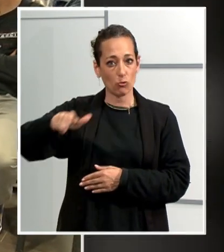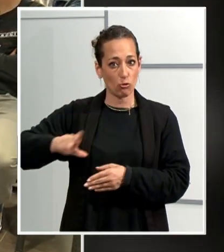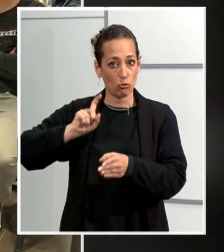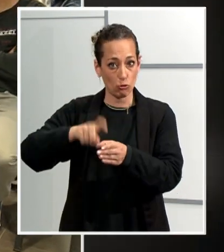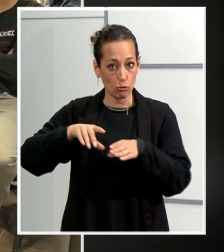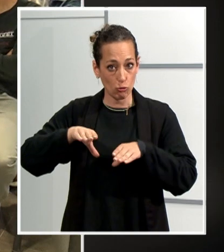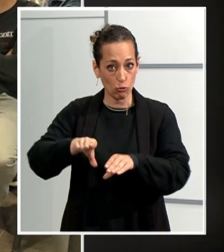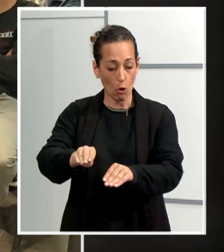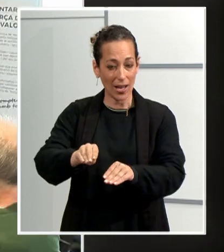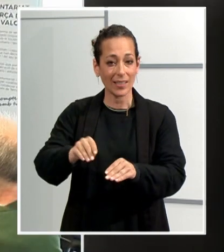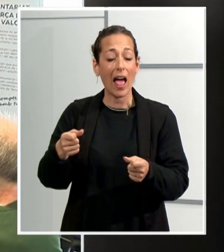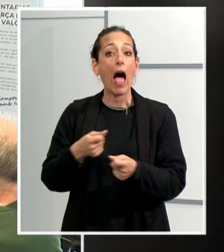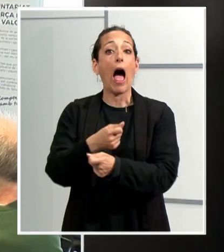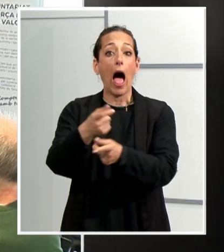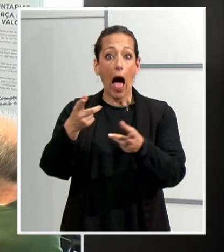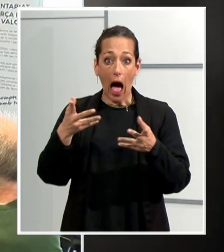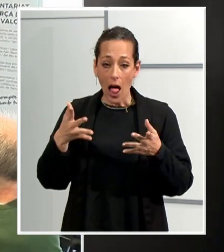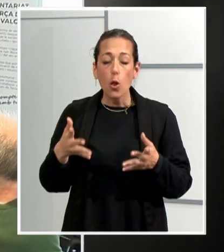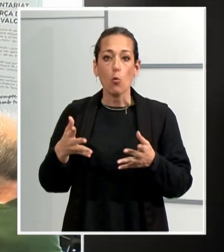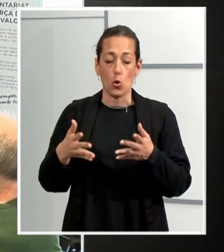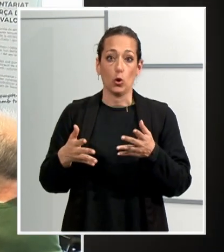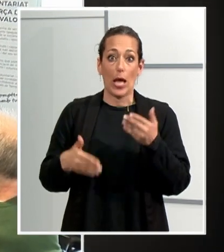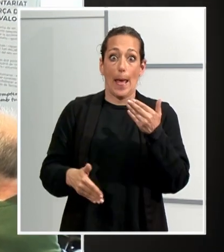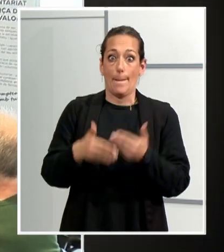primerenques en encetar la dècada dels 60 anys.